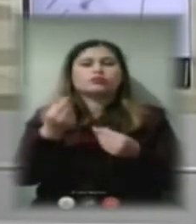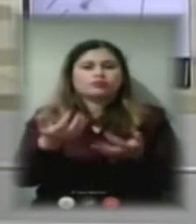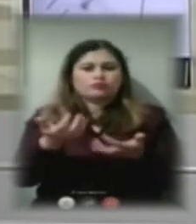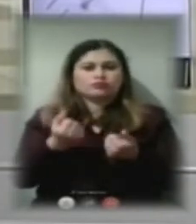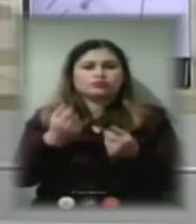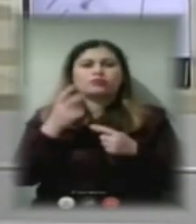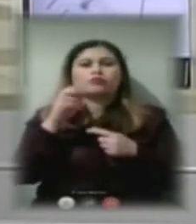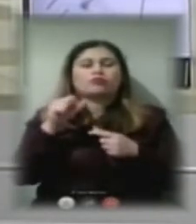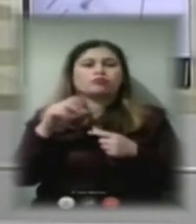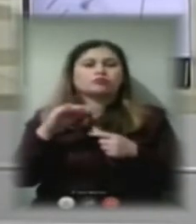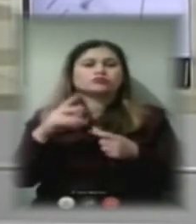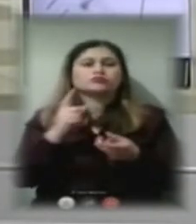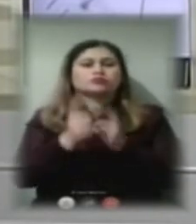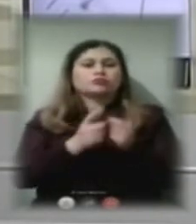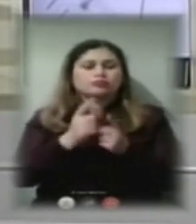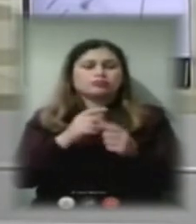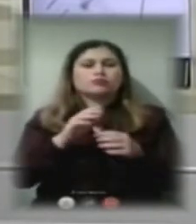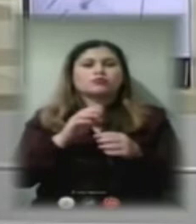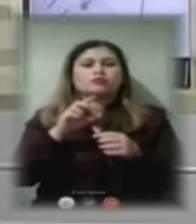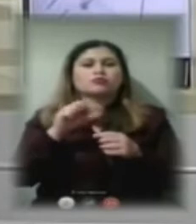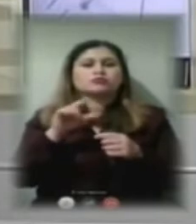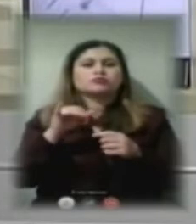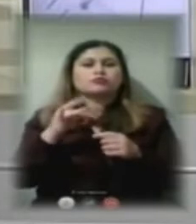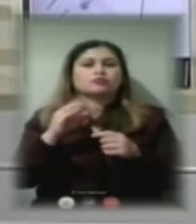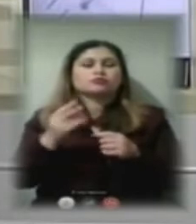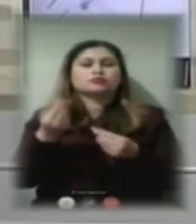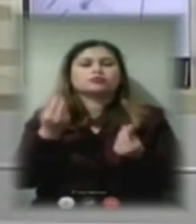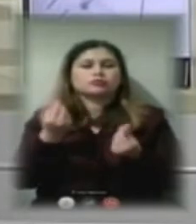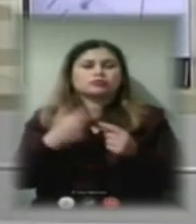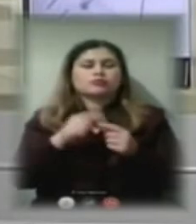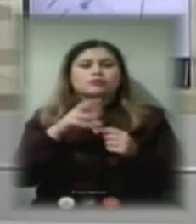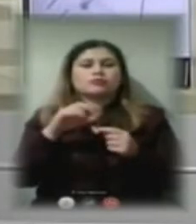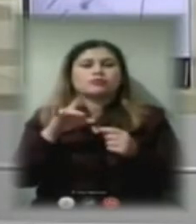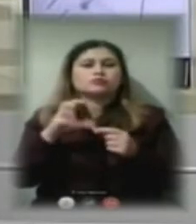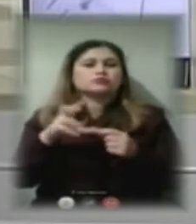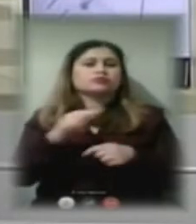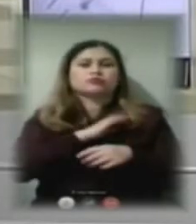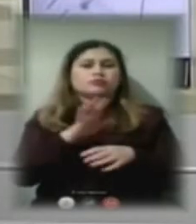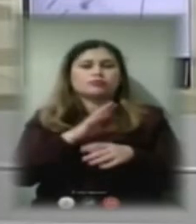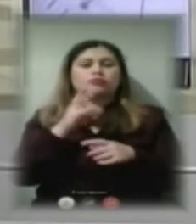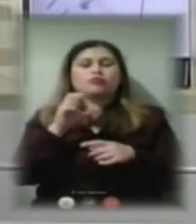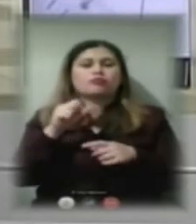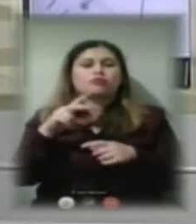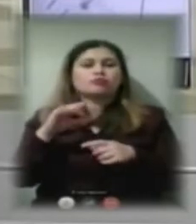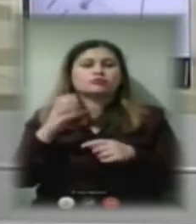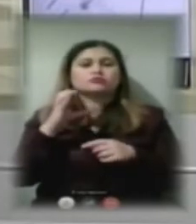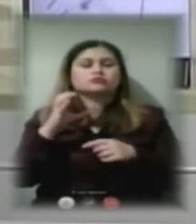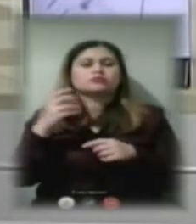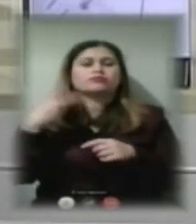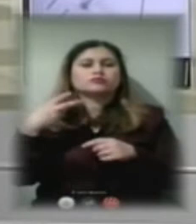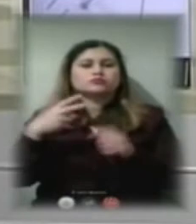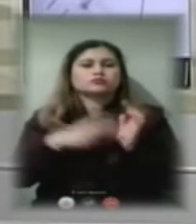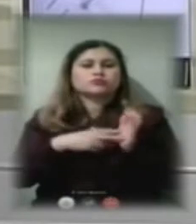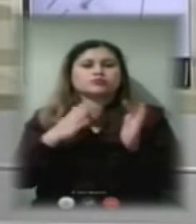змінили розпорядника коштів, тому механізм не запрацював. Але з 27 будинків